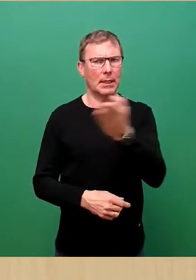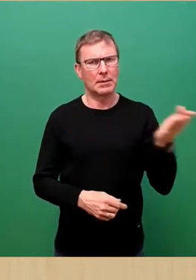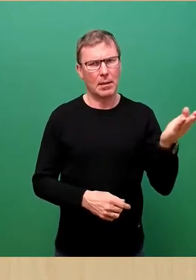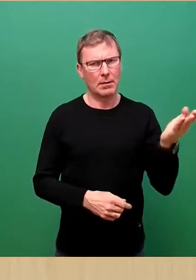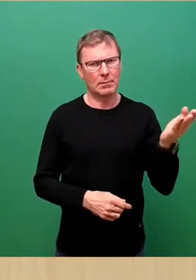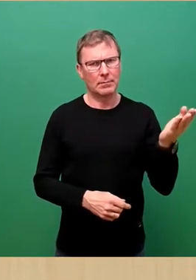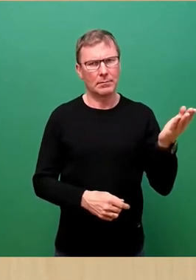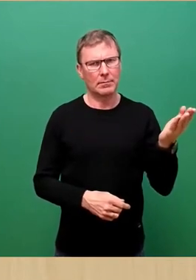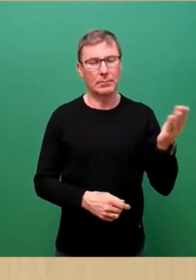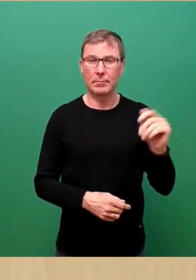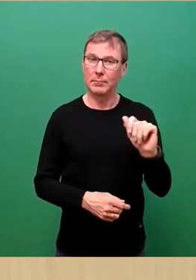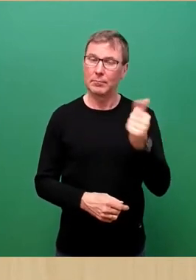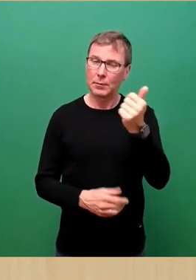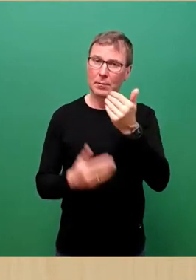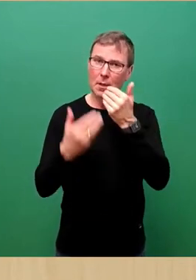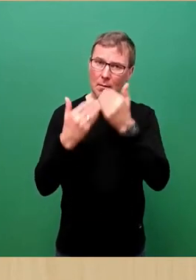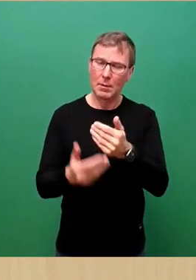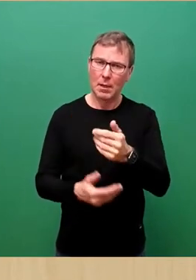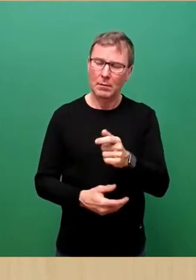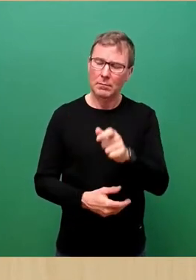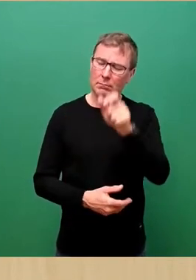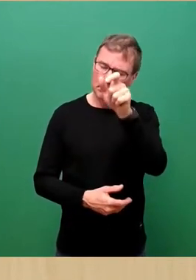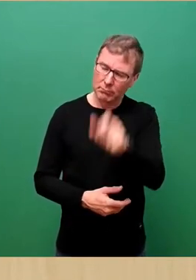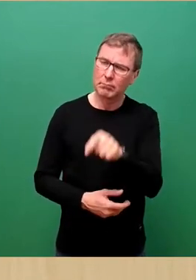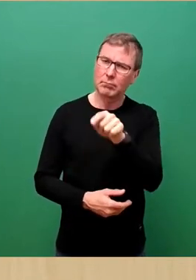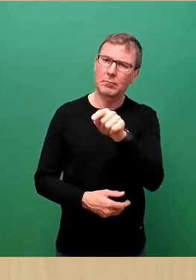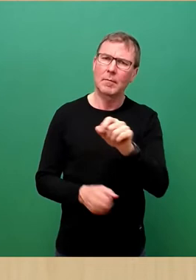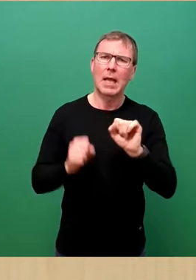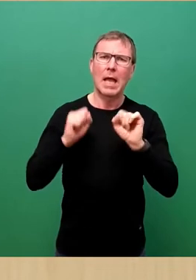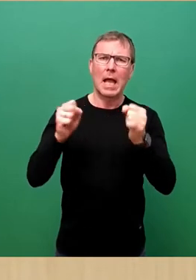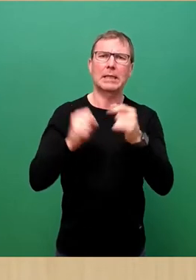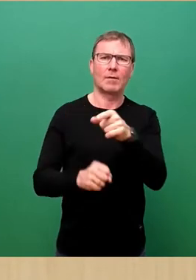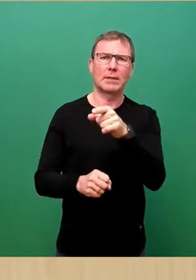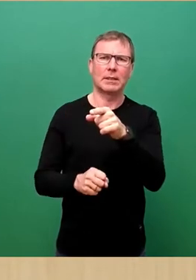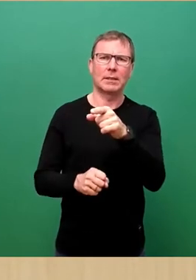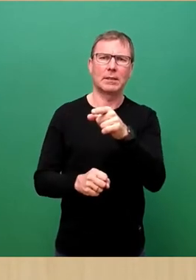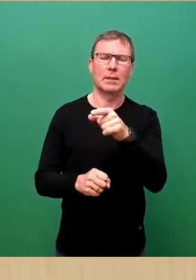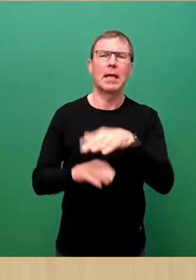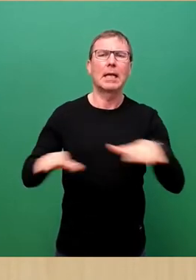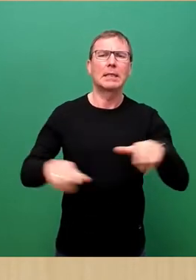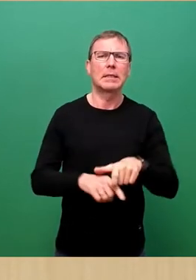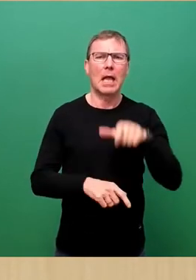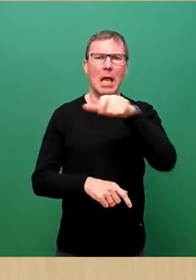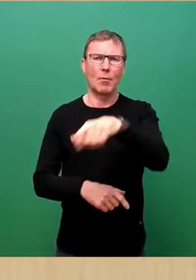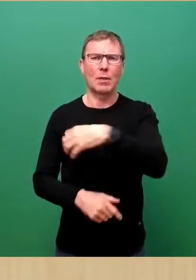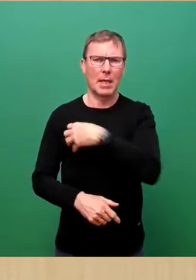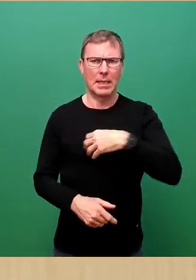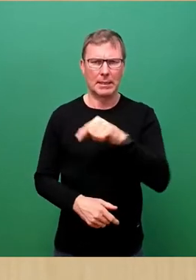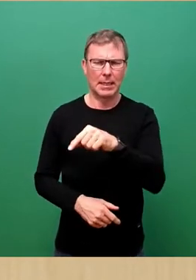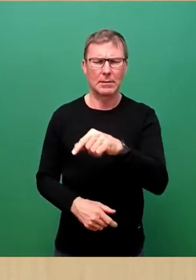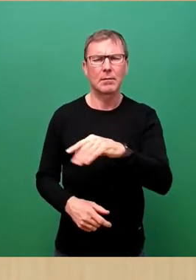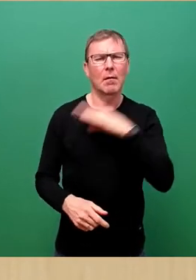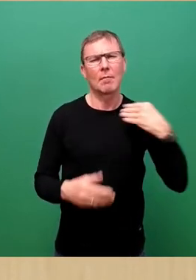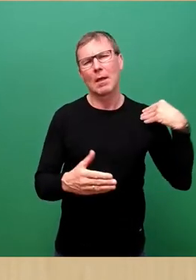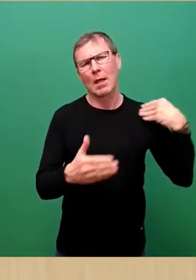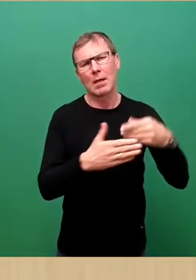Besonders bedanken möchte ich mich aber bei den AktivistInnen der Seebrücke Dresden, die über Jahre hinweg Hilfe